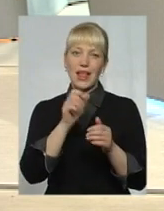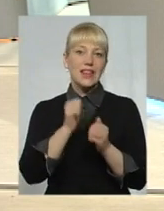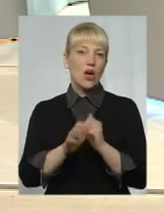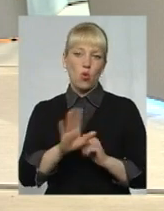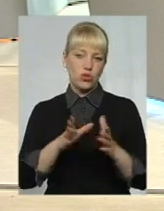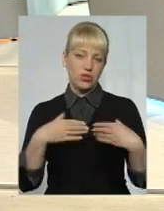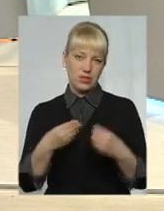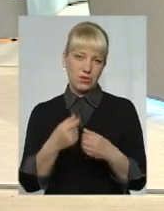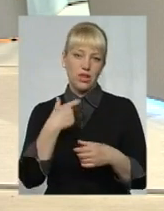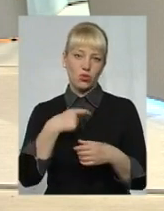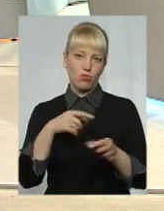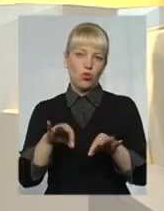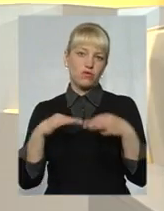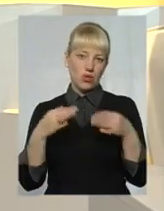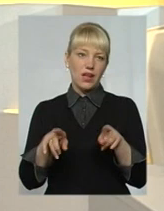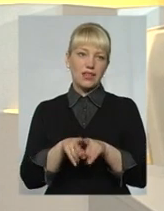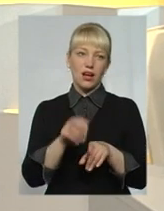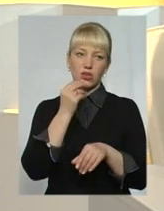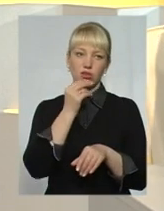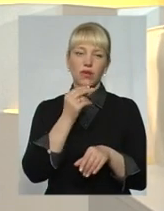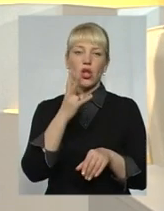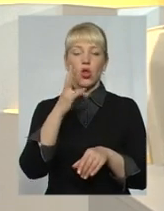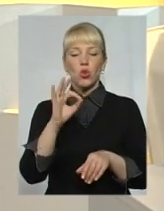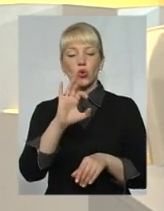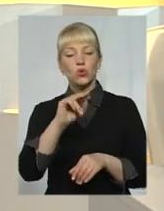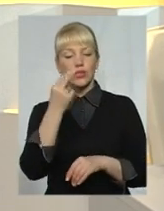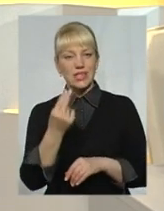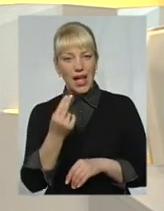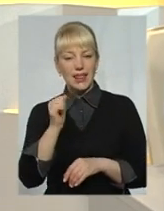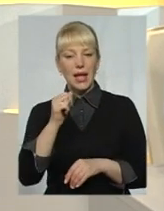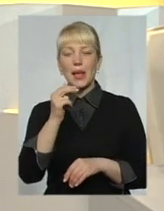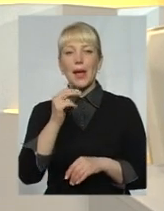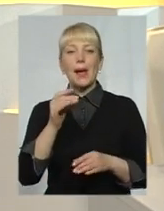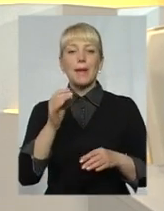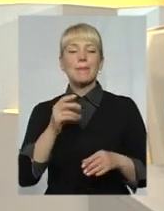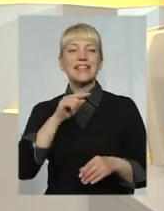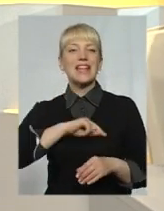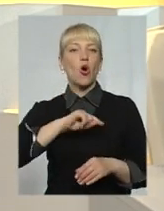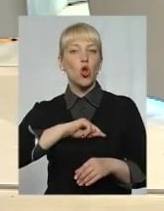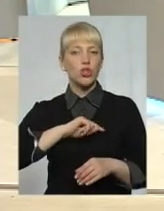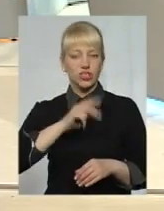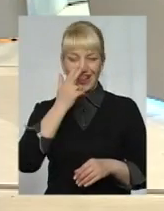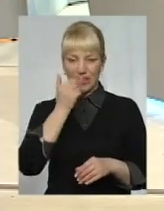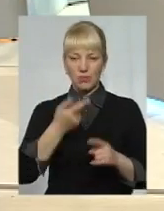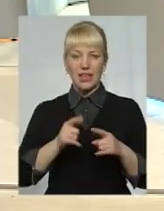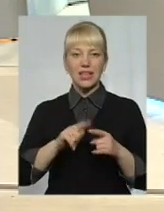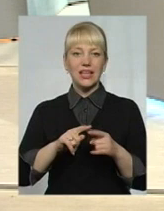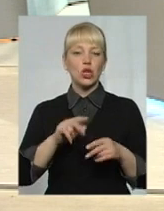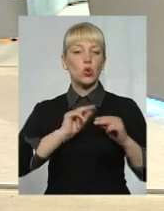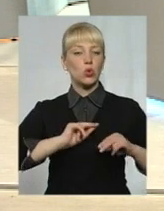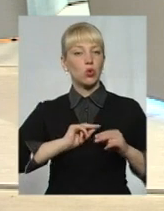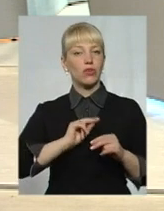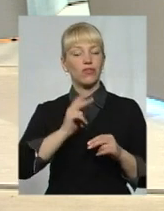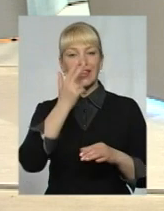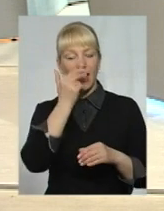дозволити собі так харчуватися, але і соціальна, і психологічна адаптація, і набуття тих трудових навичок, почуття